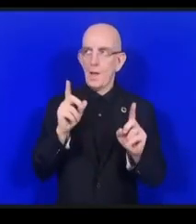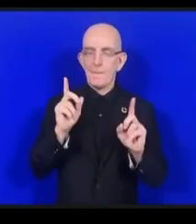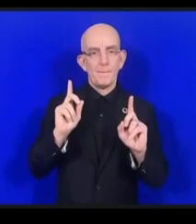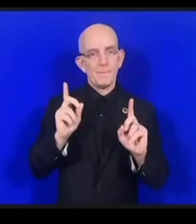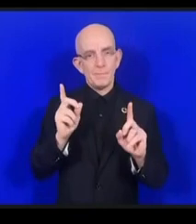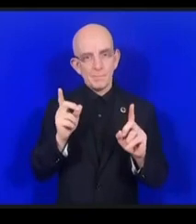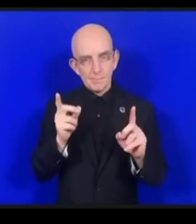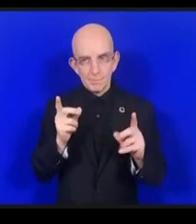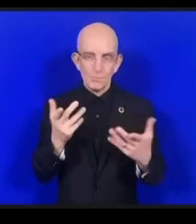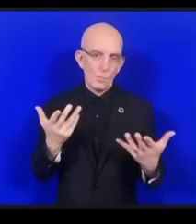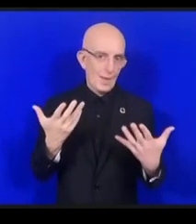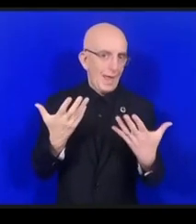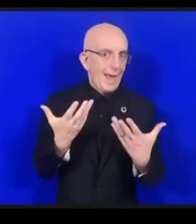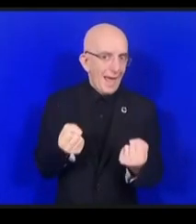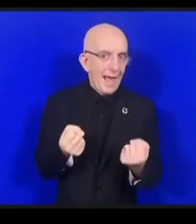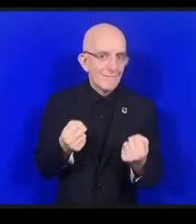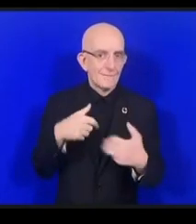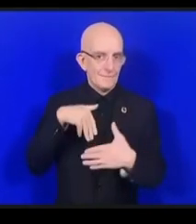nous avons